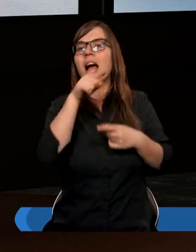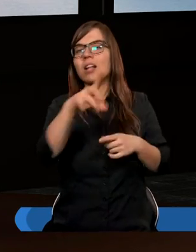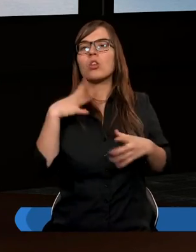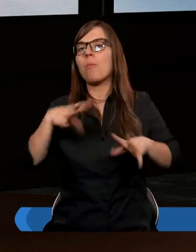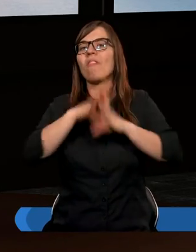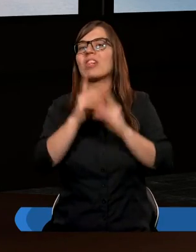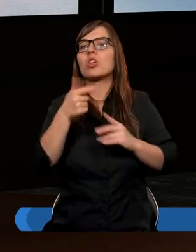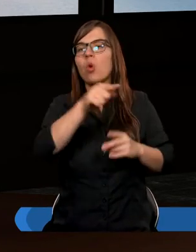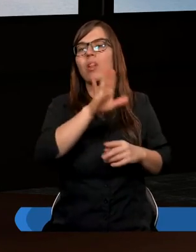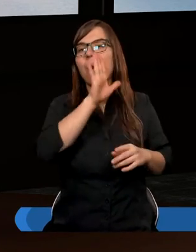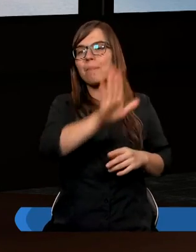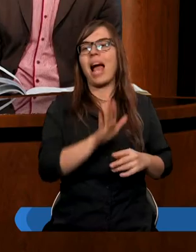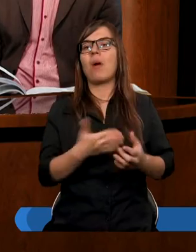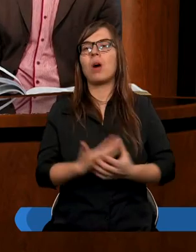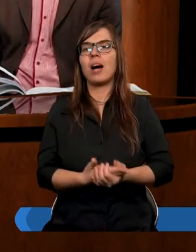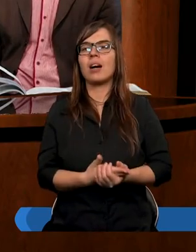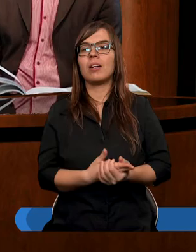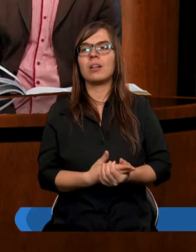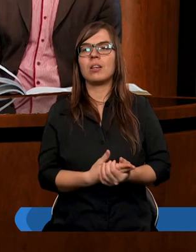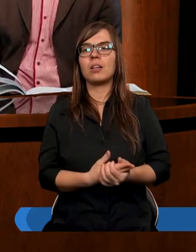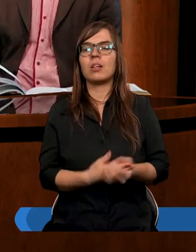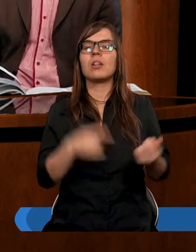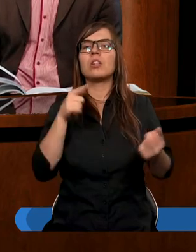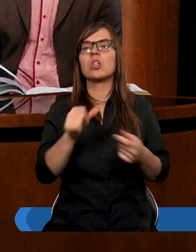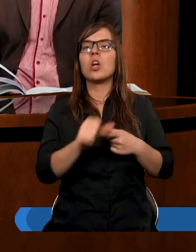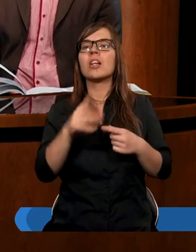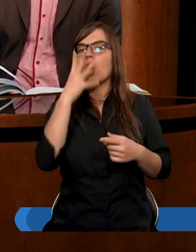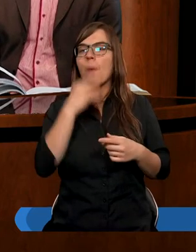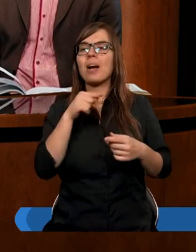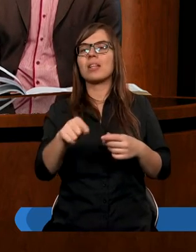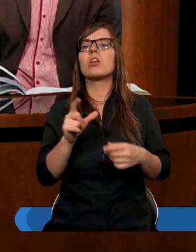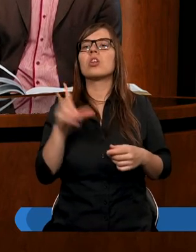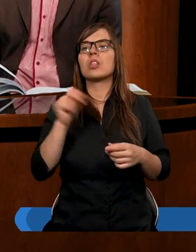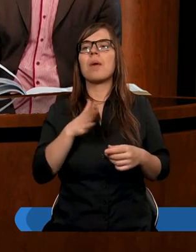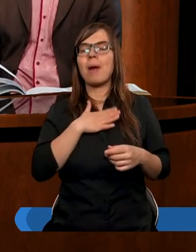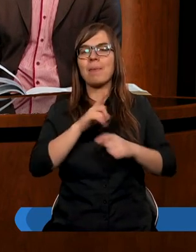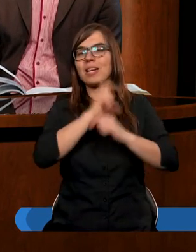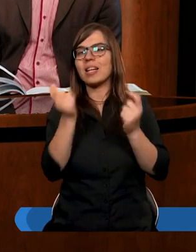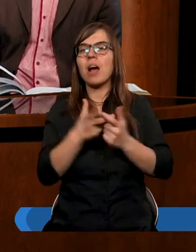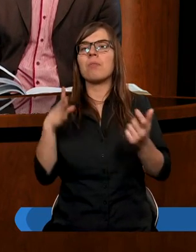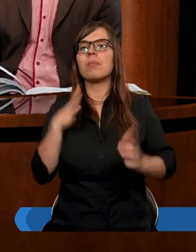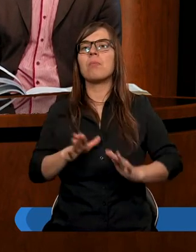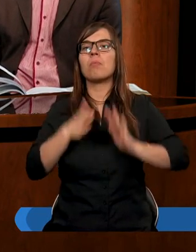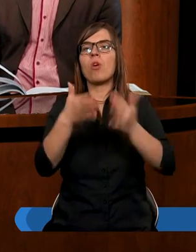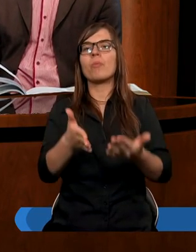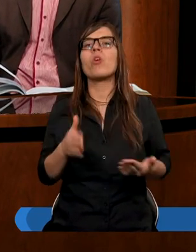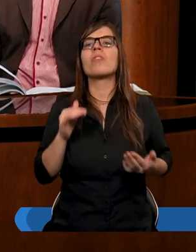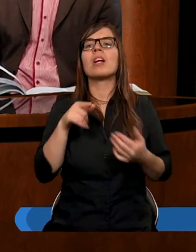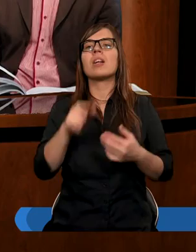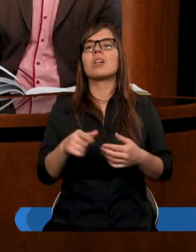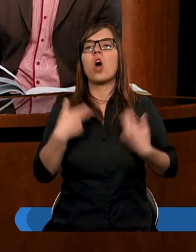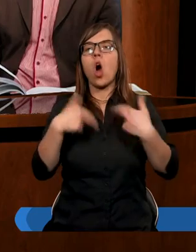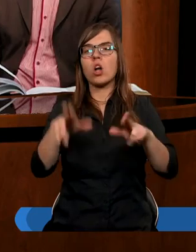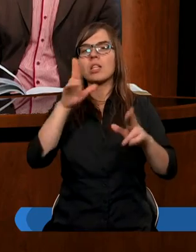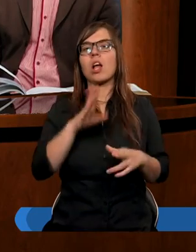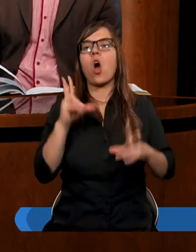było wszystko co ona posiadała to jest też obrazem tego że mamy całkowicie być poświęceni